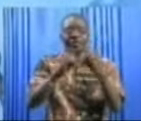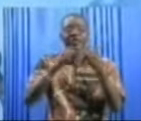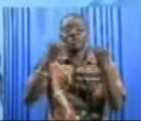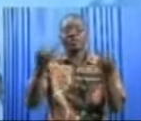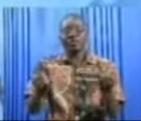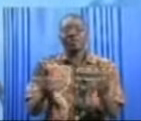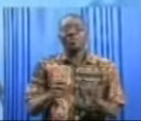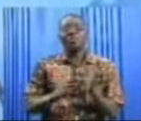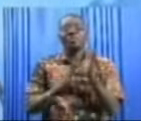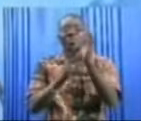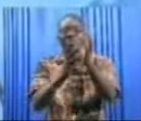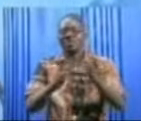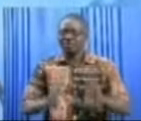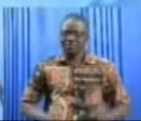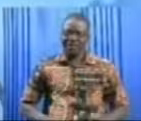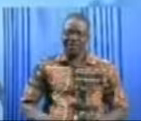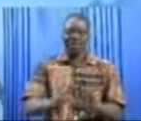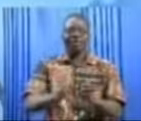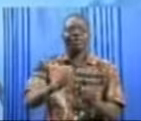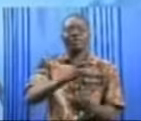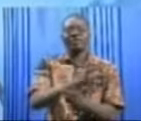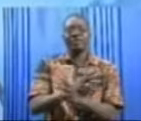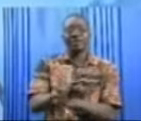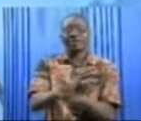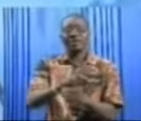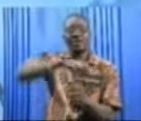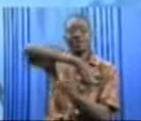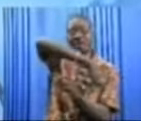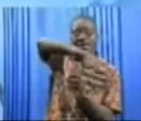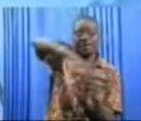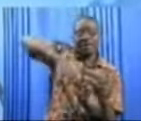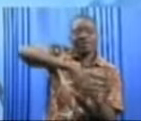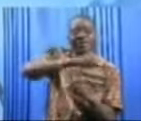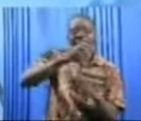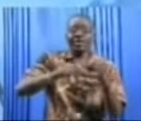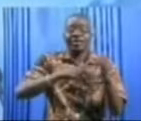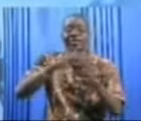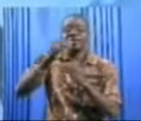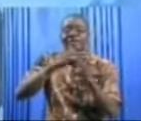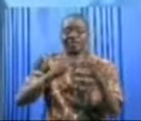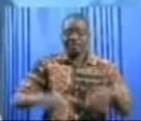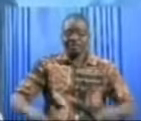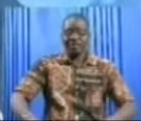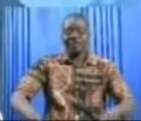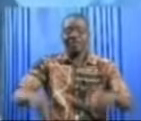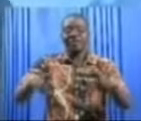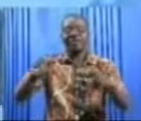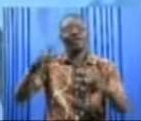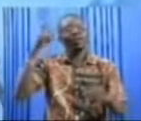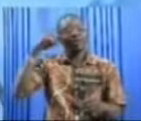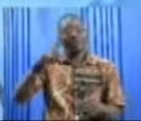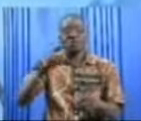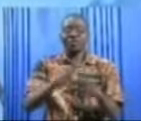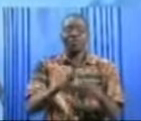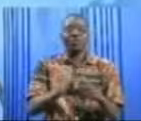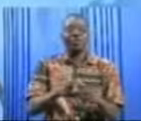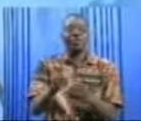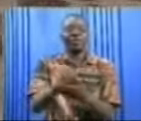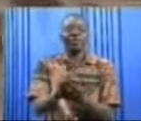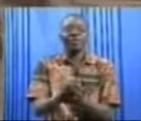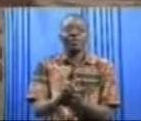ses efforts de préservation de l'environnement et de construction d'une route digne de ce nom. Godefroy Bazier.